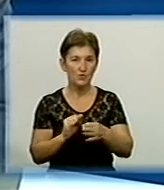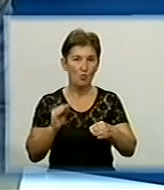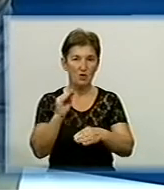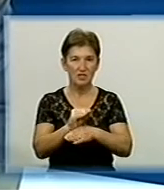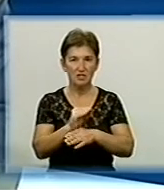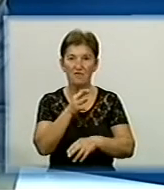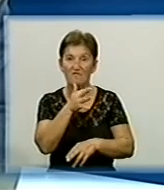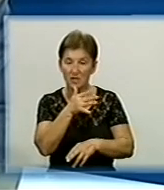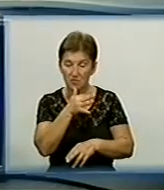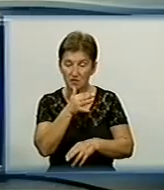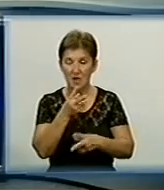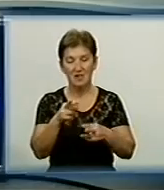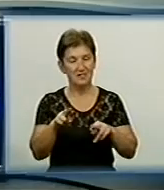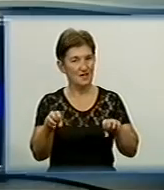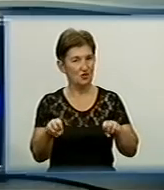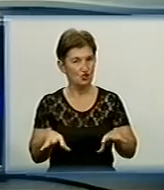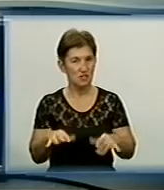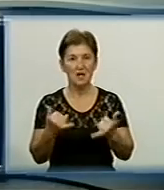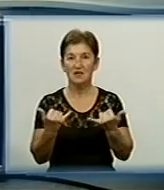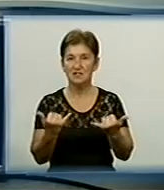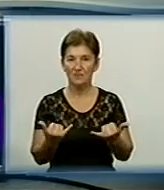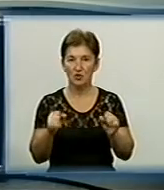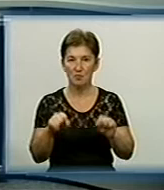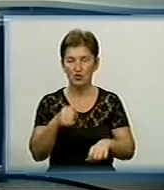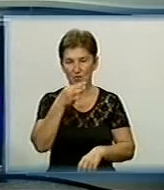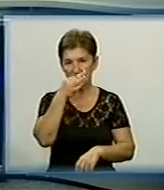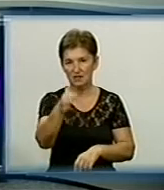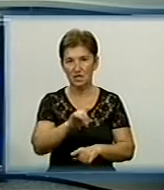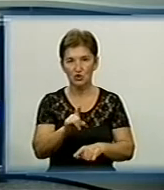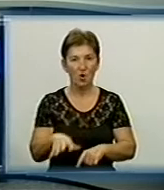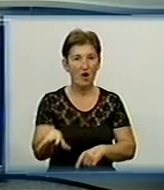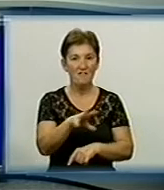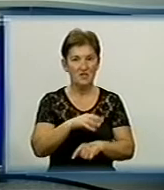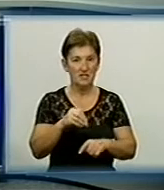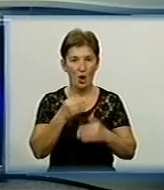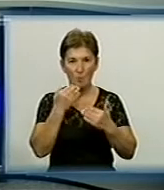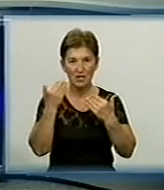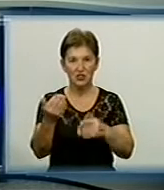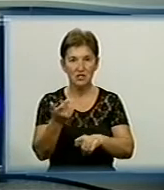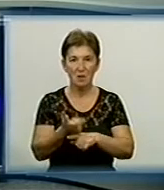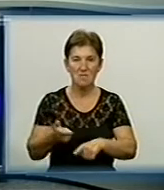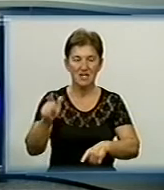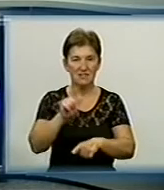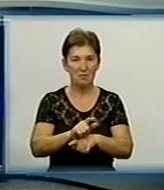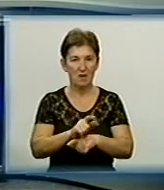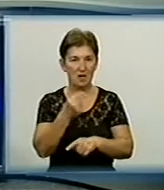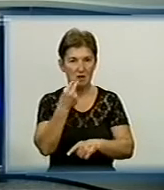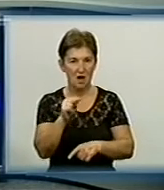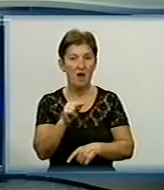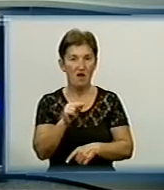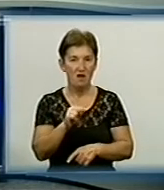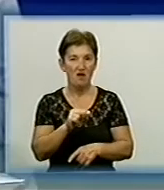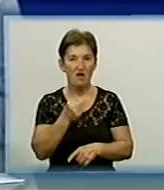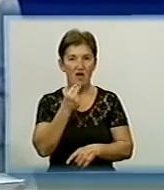для їх рішення Тому ми сьогодні можемо сказати Що всі обращення максимально ефективні Як могли рішитися